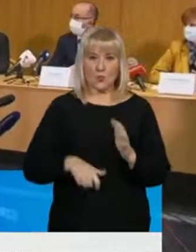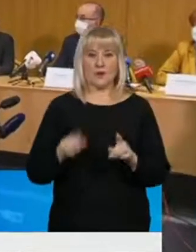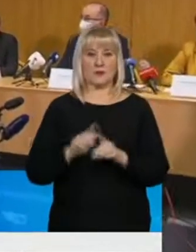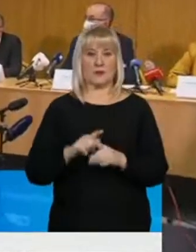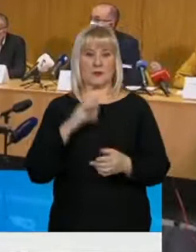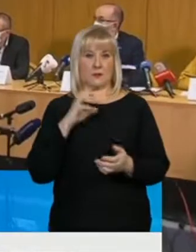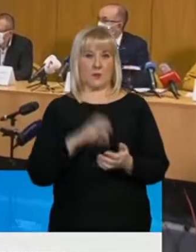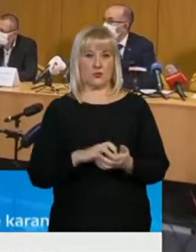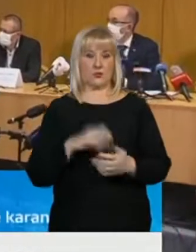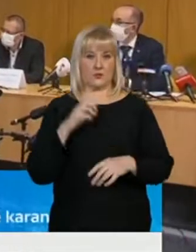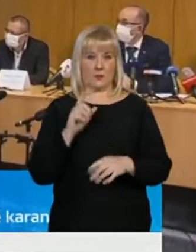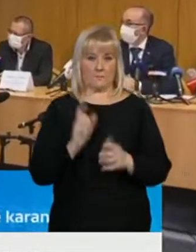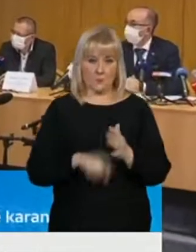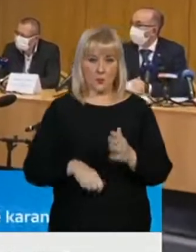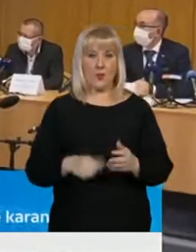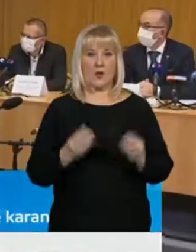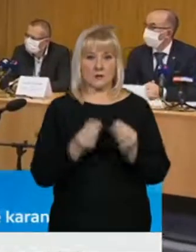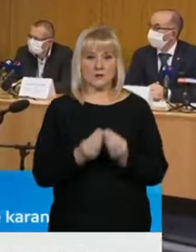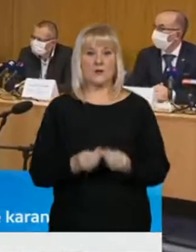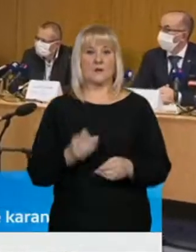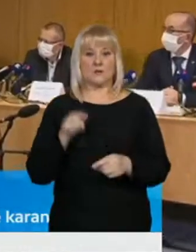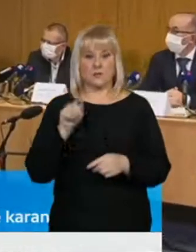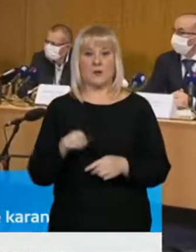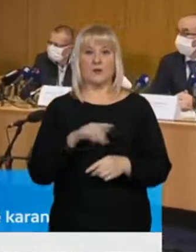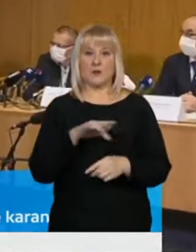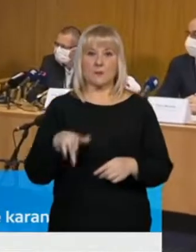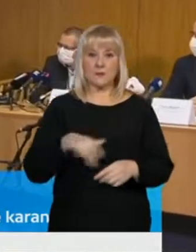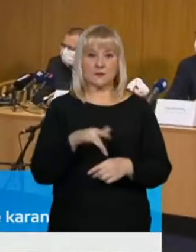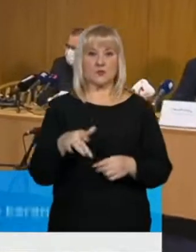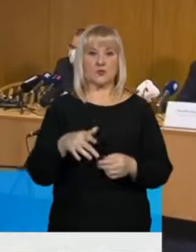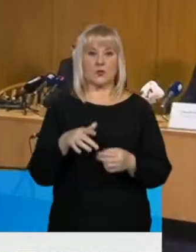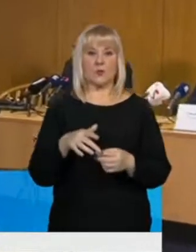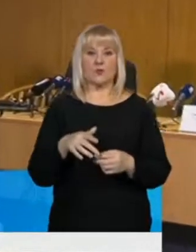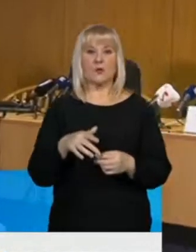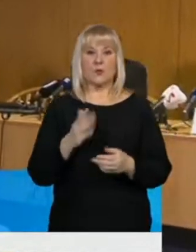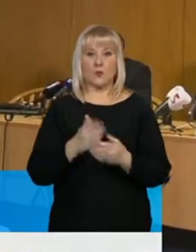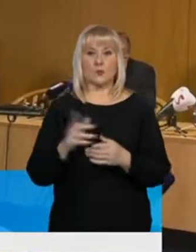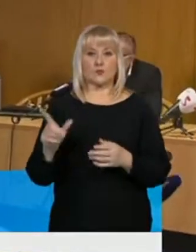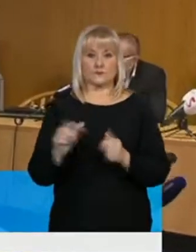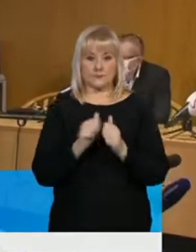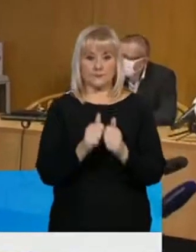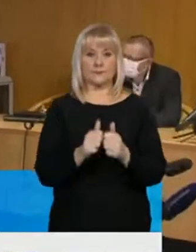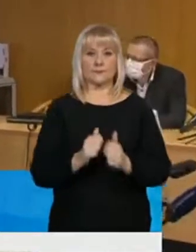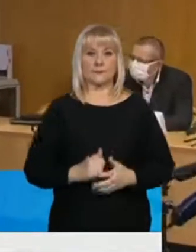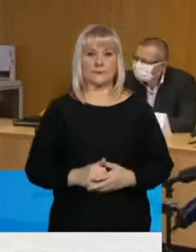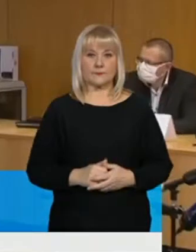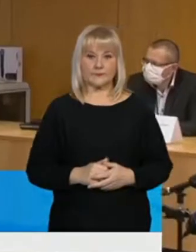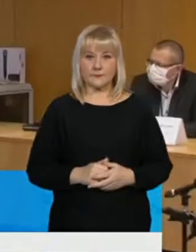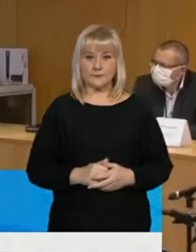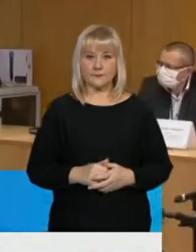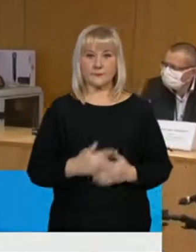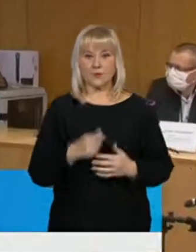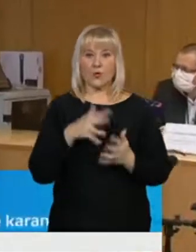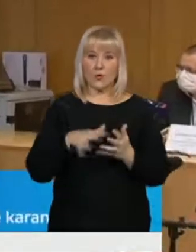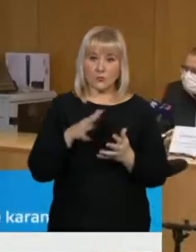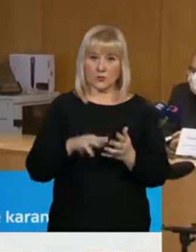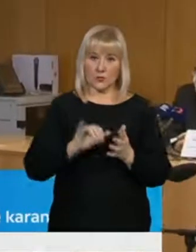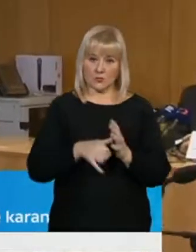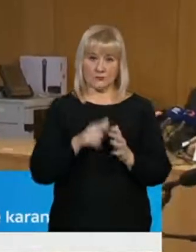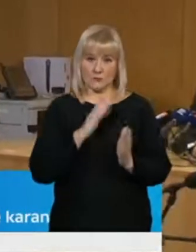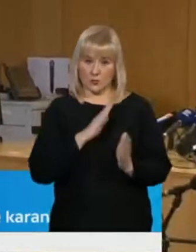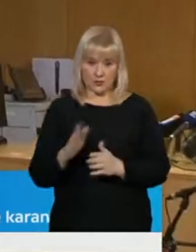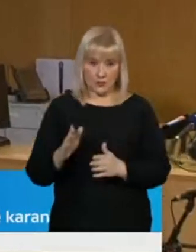přistoupíte k průvodní ústanovišti, kde vás strahu vysvětšit třetím zamedikuje. Zdravotník vám vrátí vaše doklady vydávání